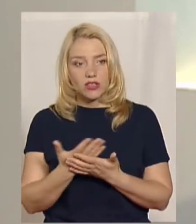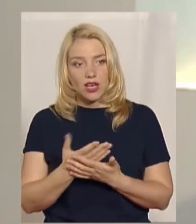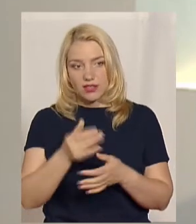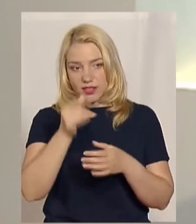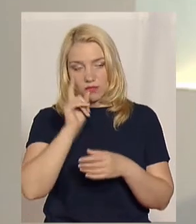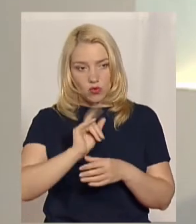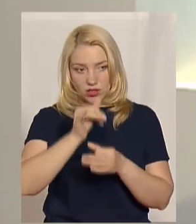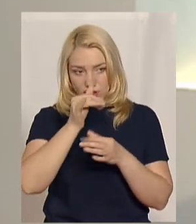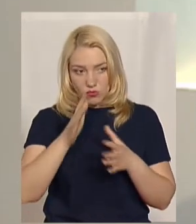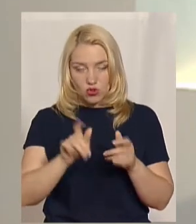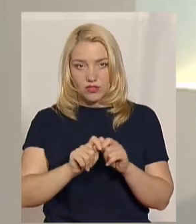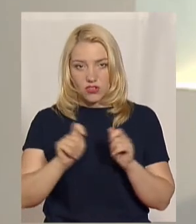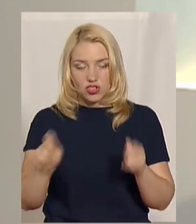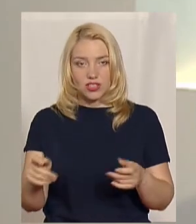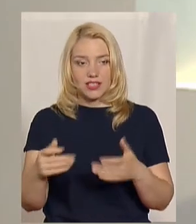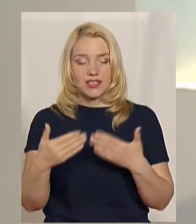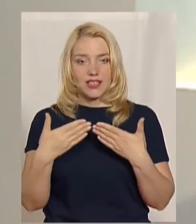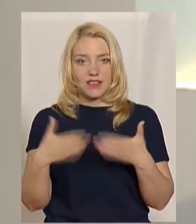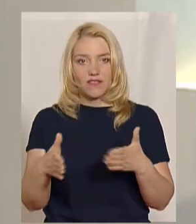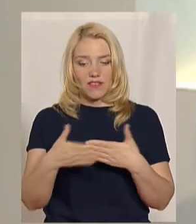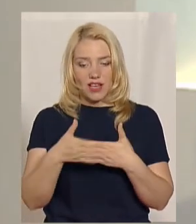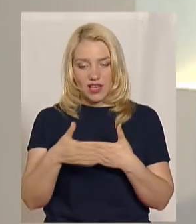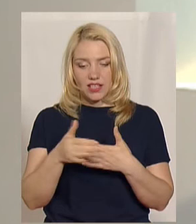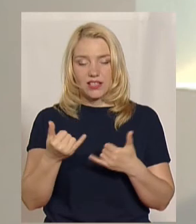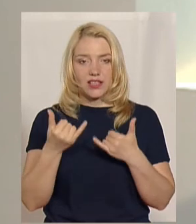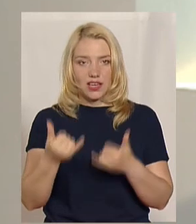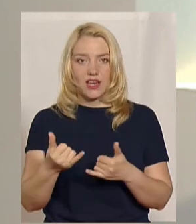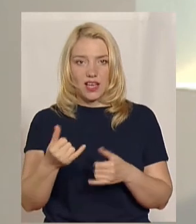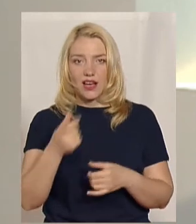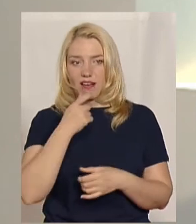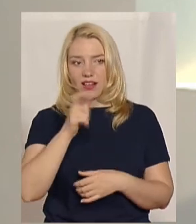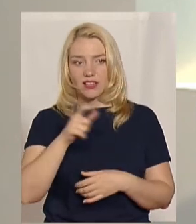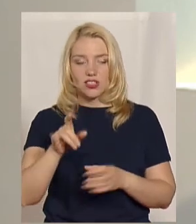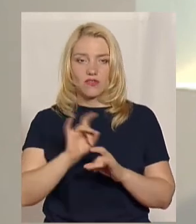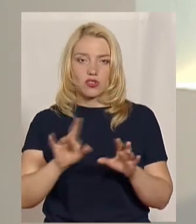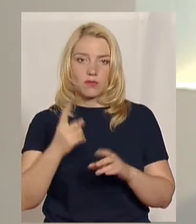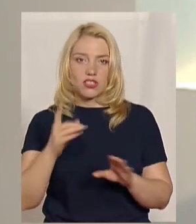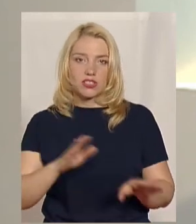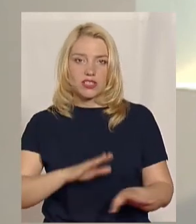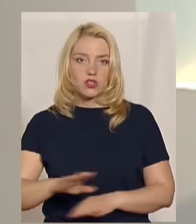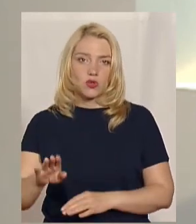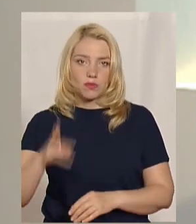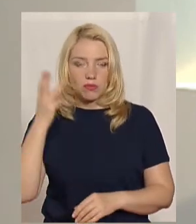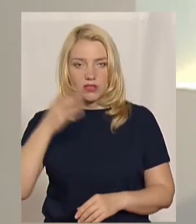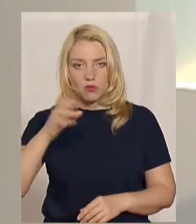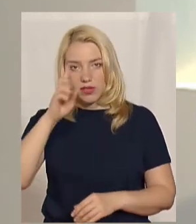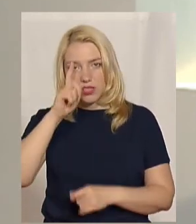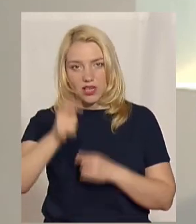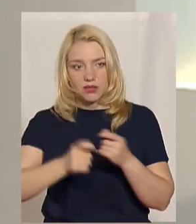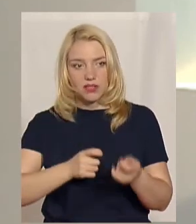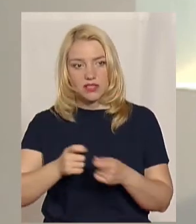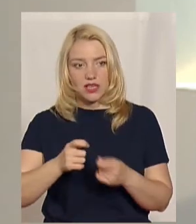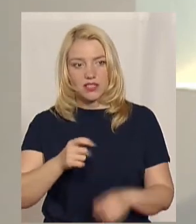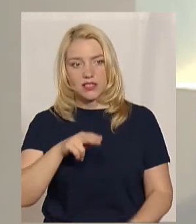можуть відчинити двері для глядачів, розповів перший заступник голови Хмельницької обласної державної адміністрації